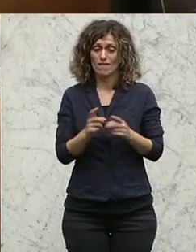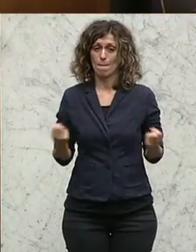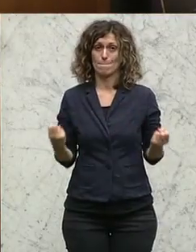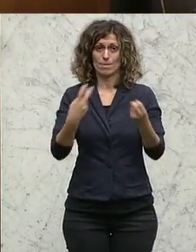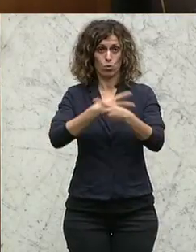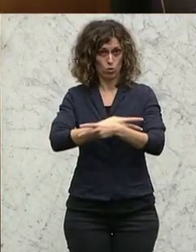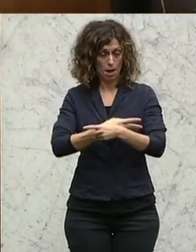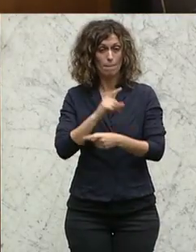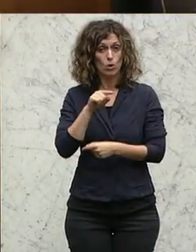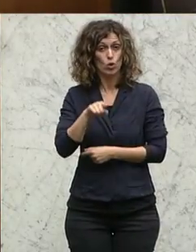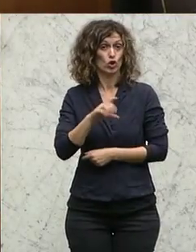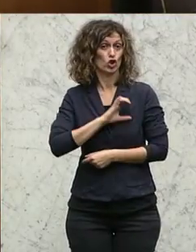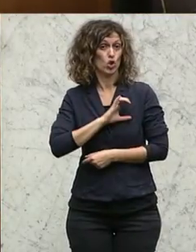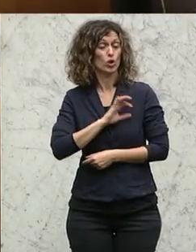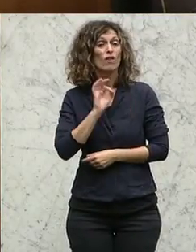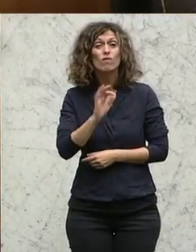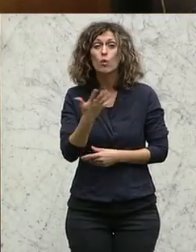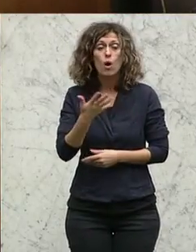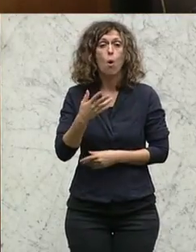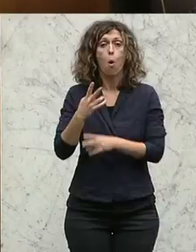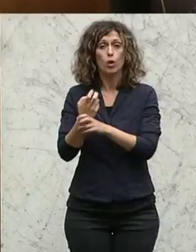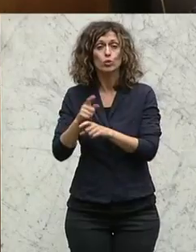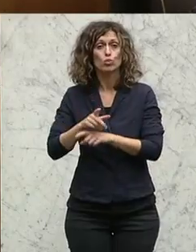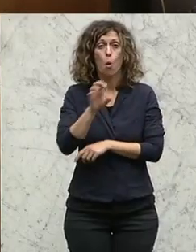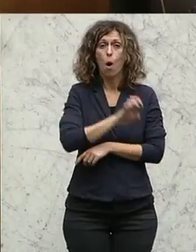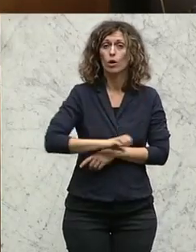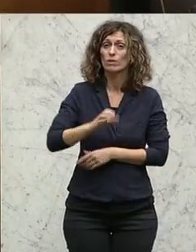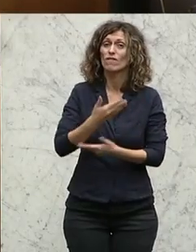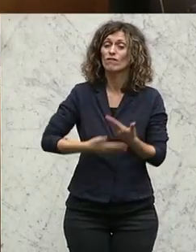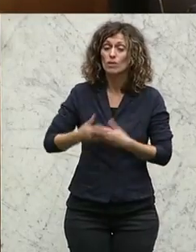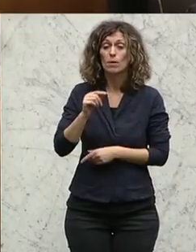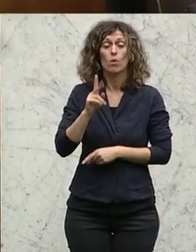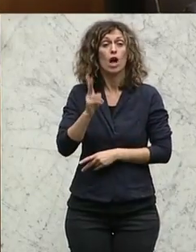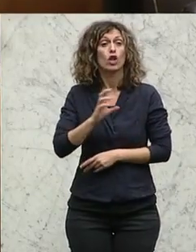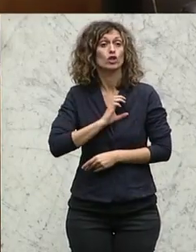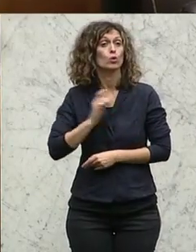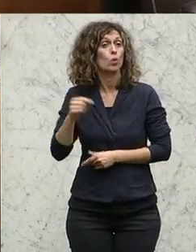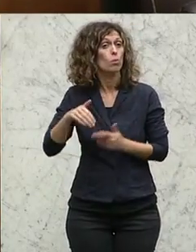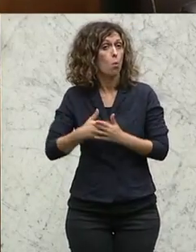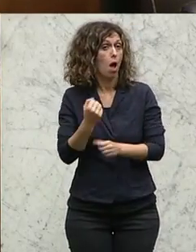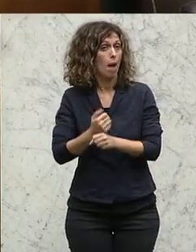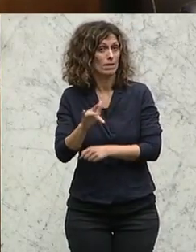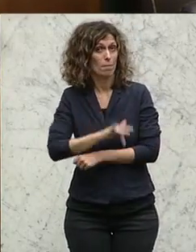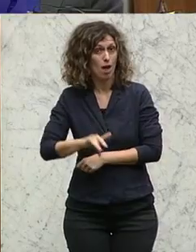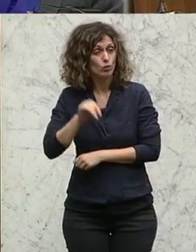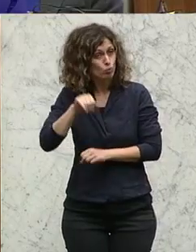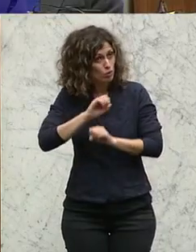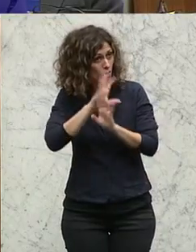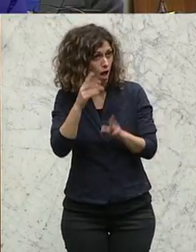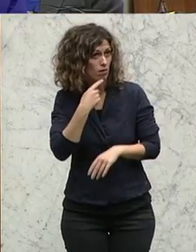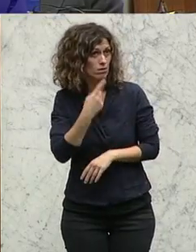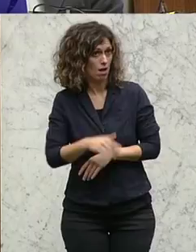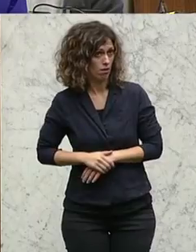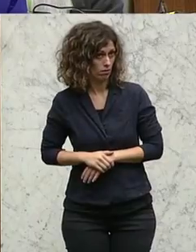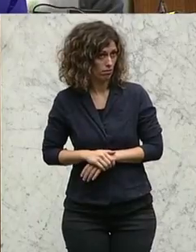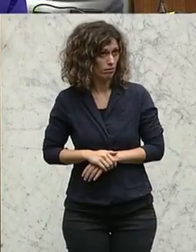für die österreichische und für die europäische Wirtschaft und damit auch für neue Arbeitsplätze. Und das müssen wir auch einmal ganz deutlich sagen. Und eigentlich ist es